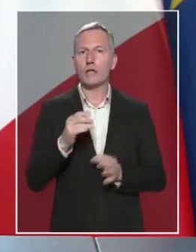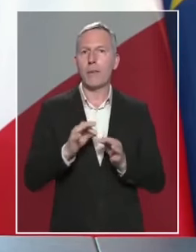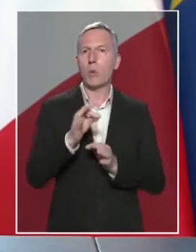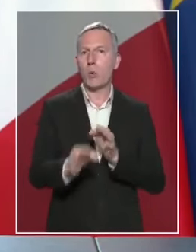Merci.